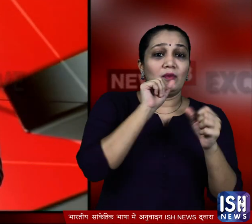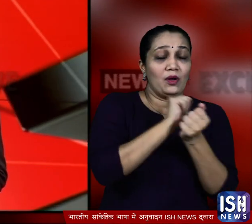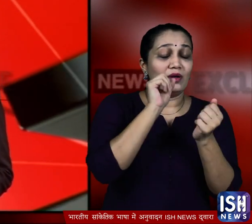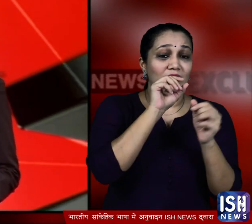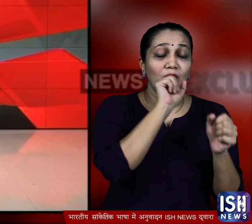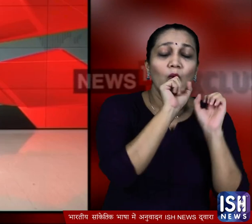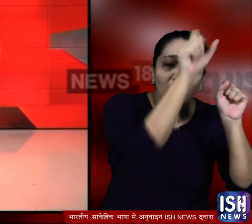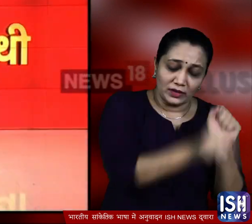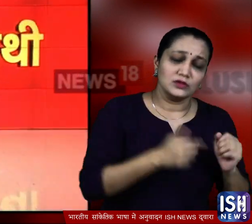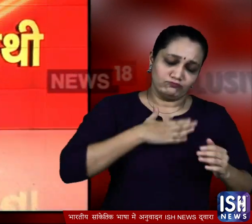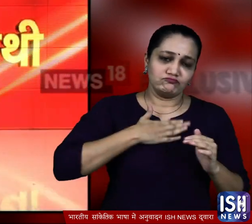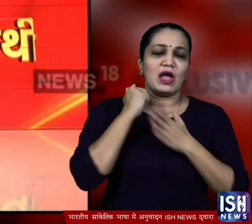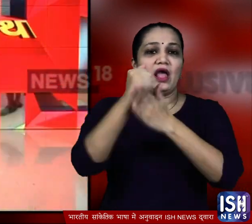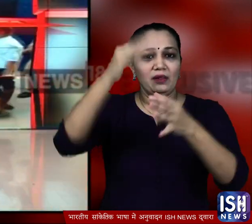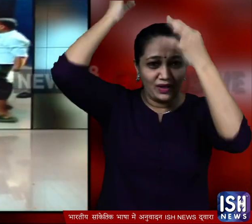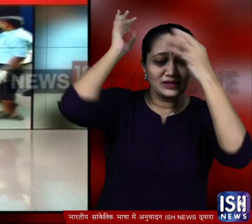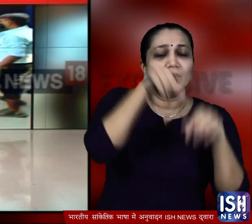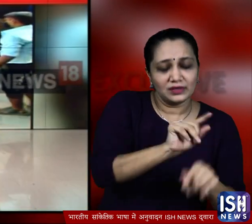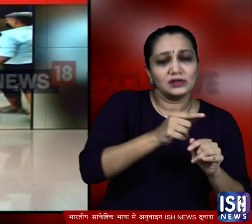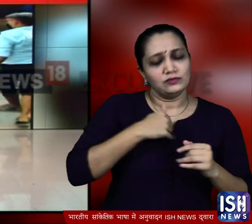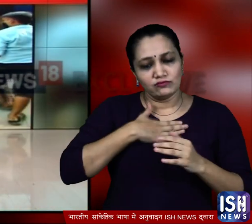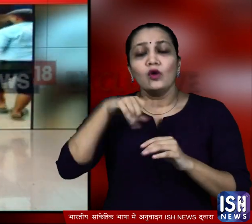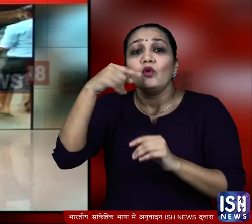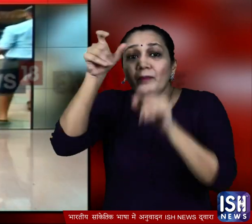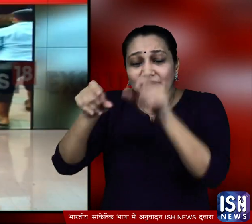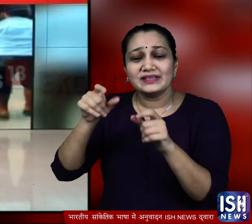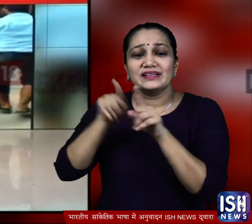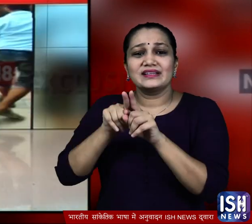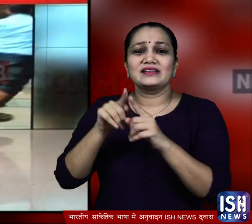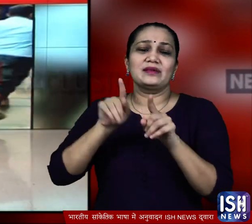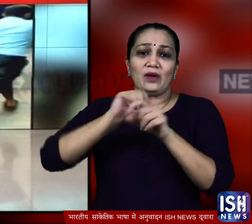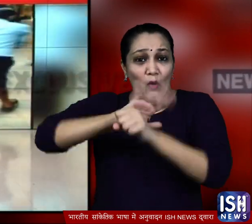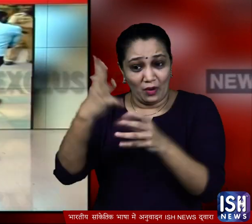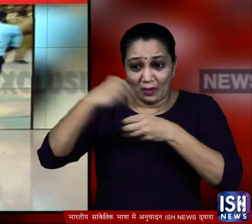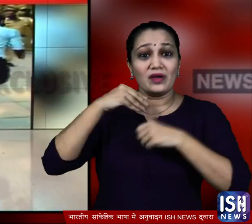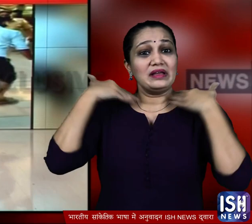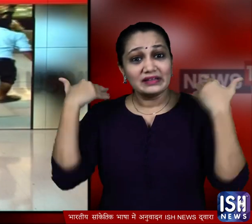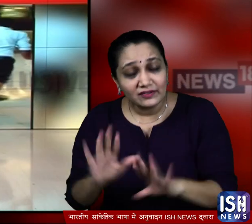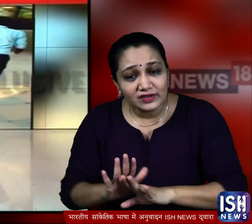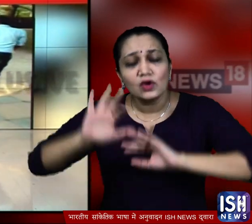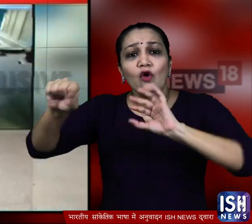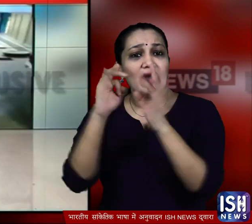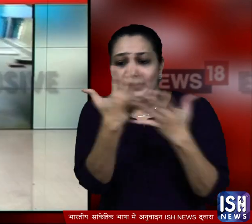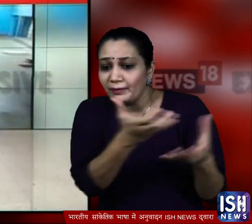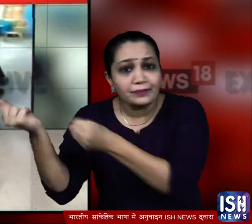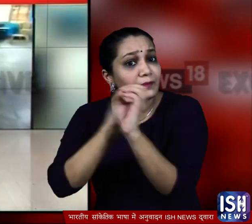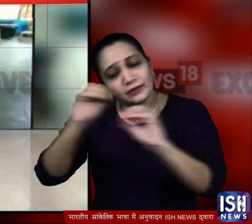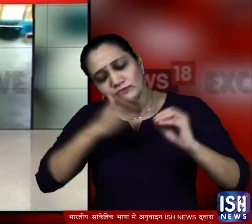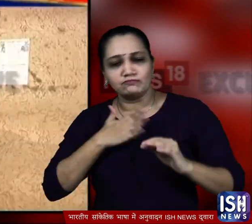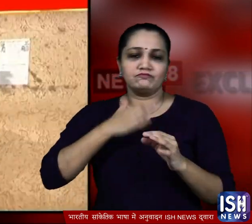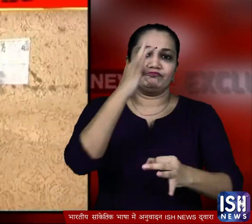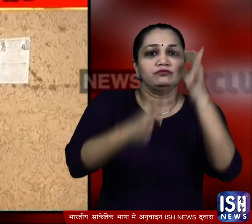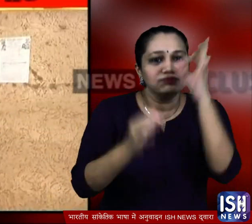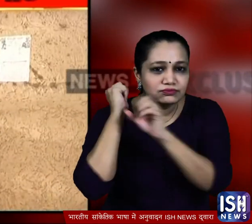एक हेड कॉंस्टिबल ने मदद का हाथ बढ़ाया बताया गया कि वो उन्हीं शवों का अंतिम संसकार करते हैं जिने करोना से मौत के बाद उनके घरवाले लेने नहीं आते